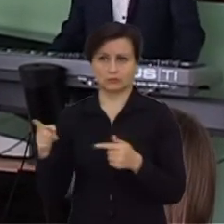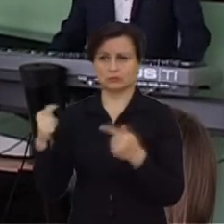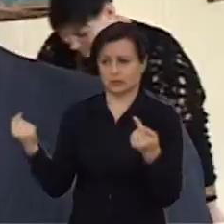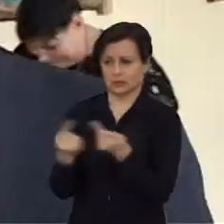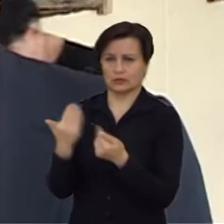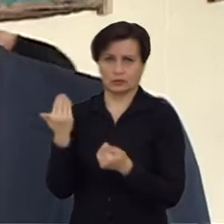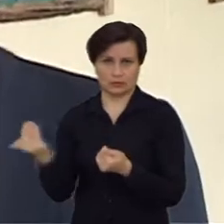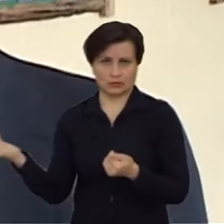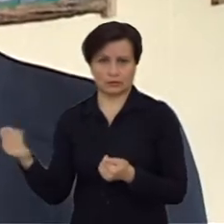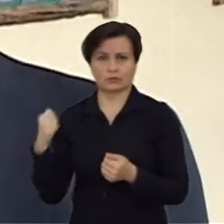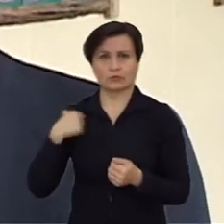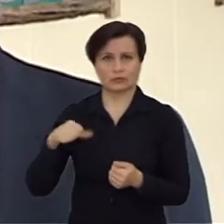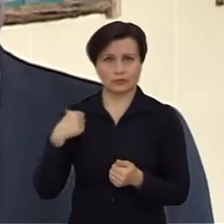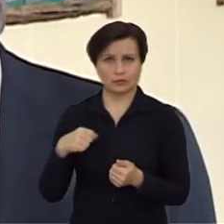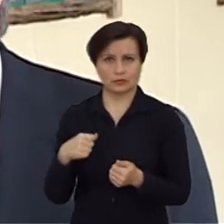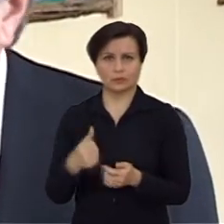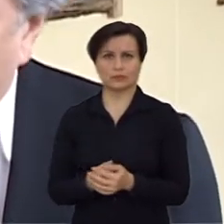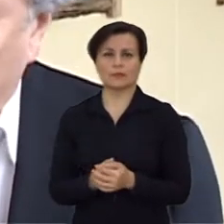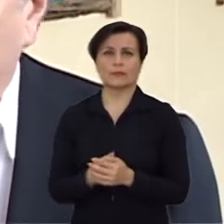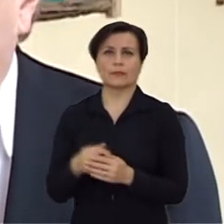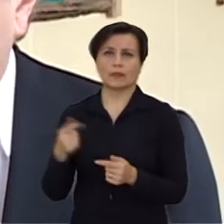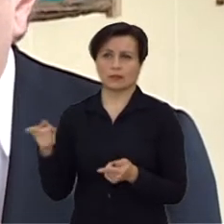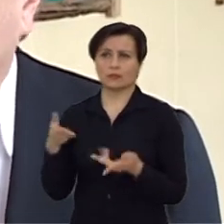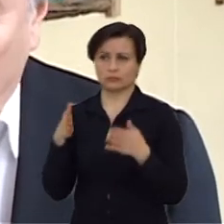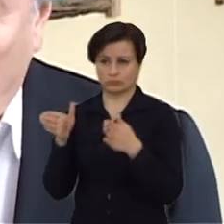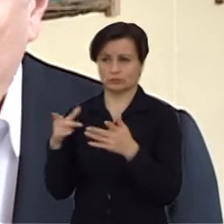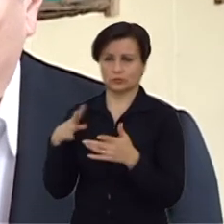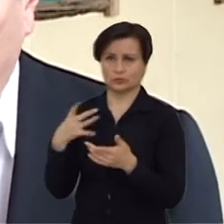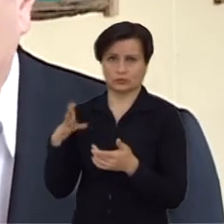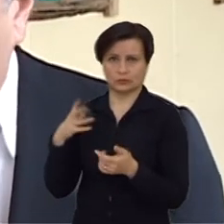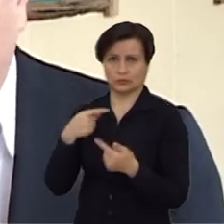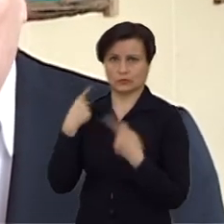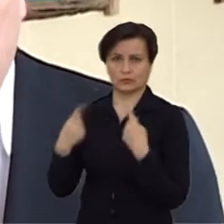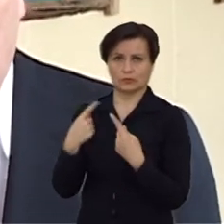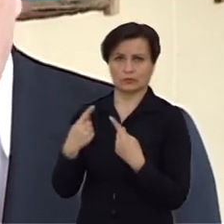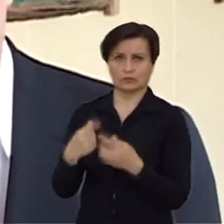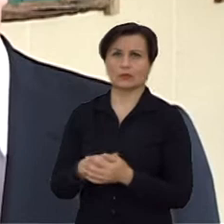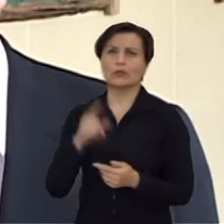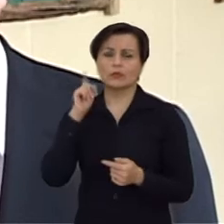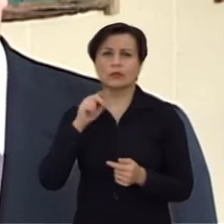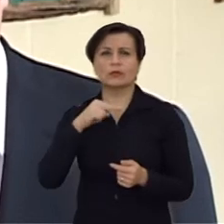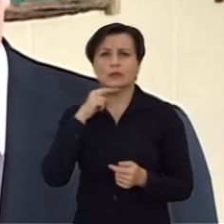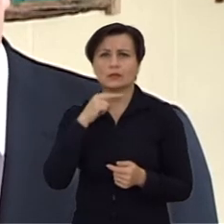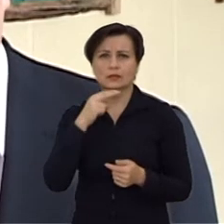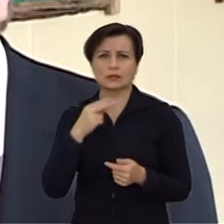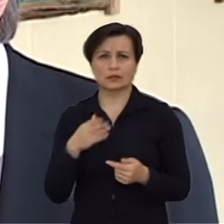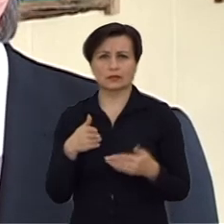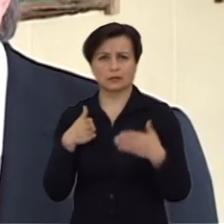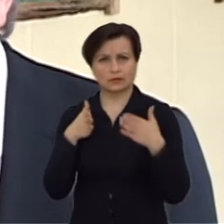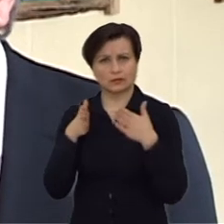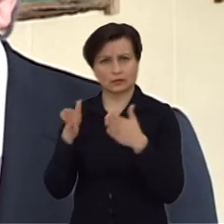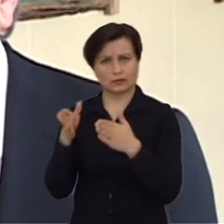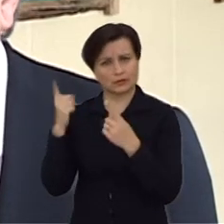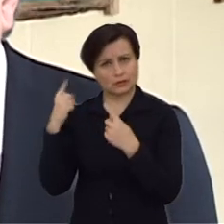jaunimo, kaip tik ir tenkina turbūt tos poreikius šitų žmonių konkrečiai, kuriuos aš minėjau. Bet aš norėčiau galbūt dar daugiau